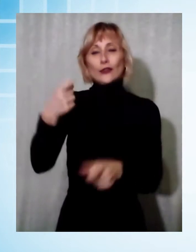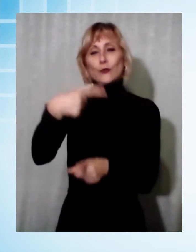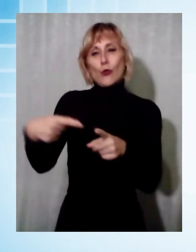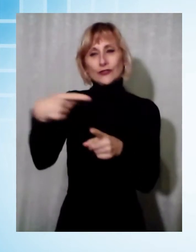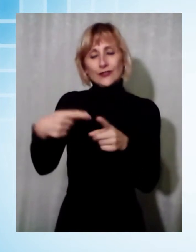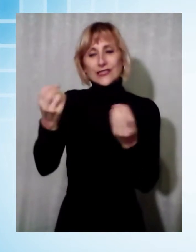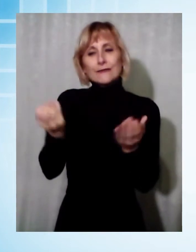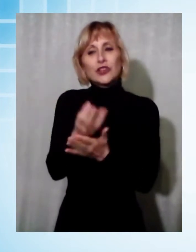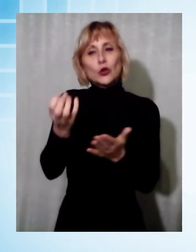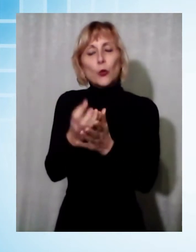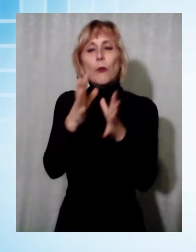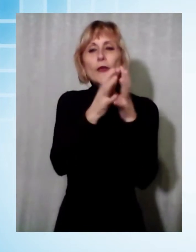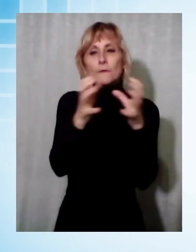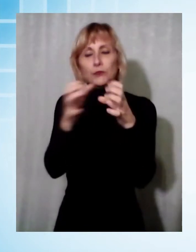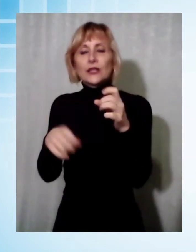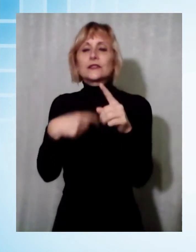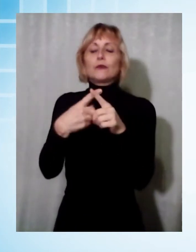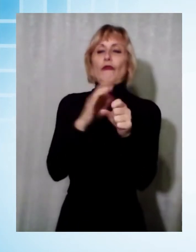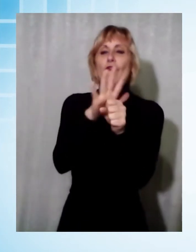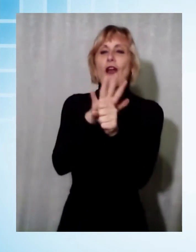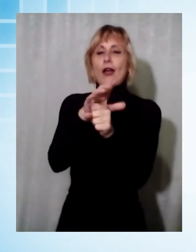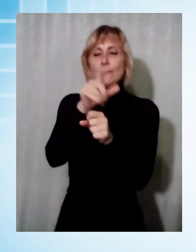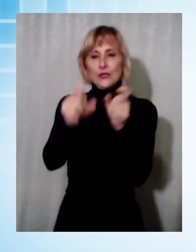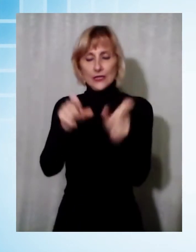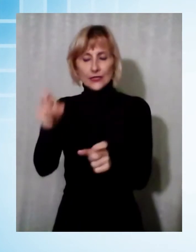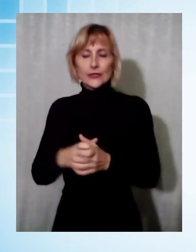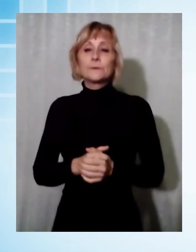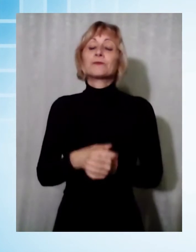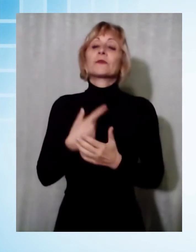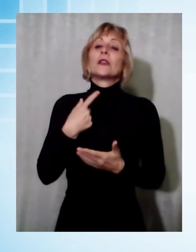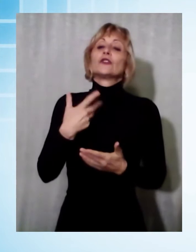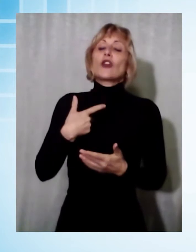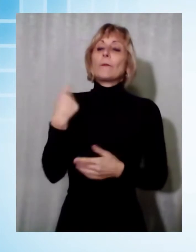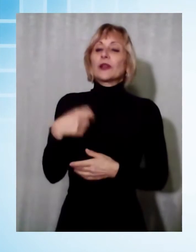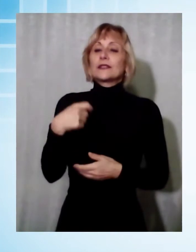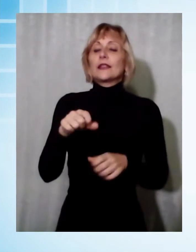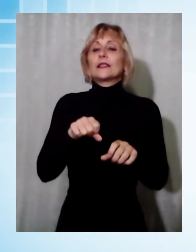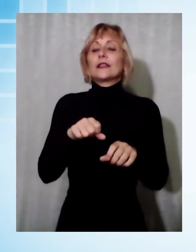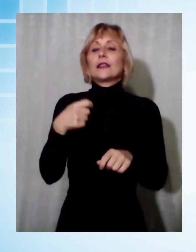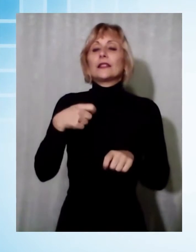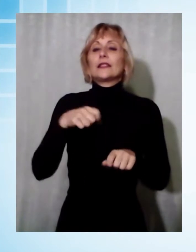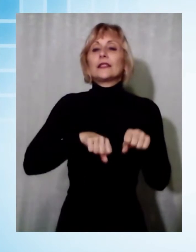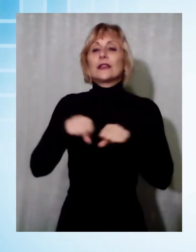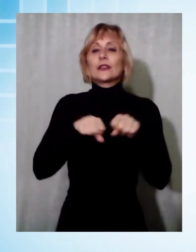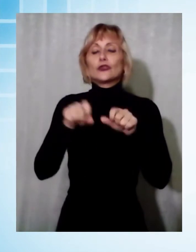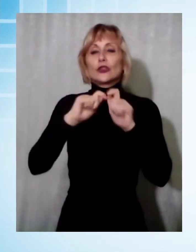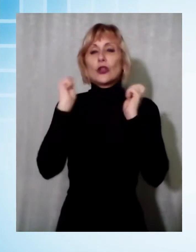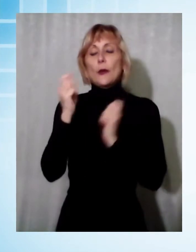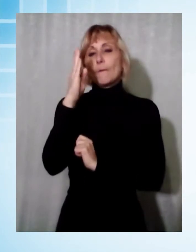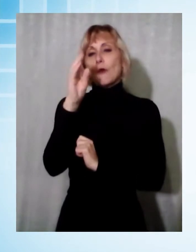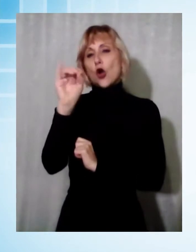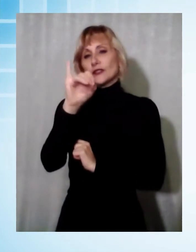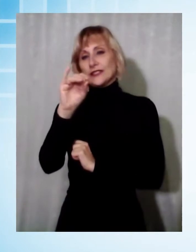famiglie. Presenti anche il Presidente Paolo Leggini e il Direttore Generale Francesco Bosio. All'interno della filiale,